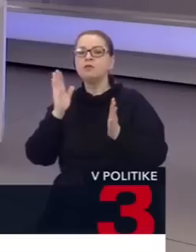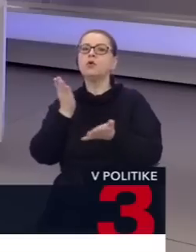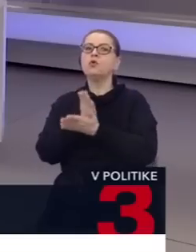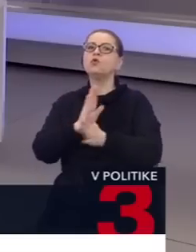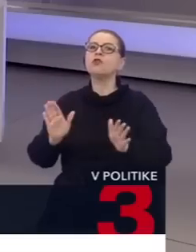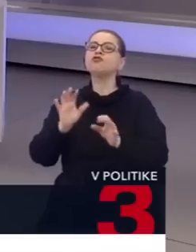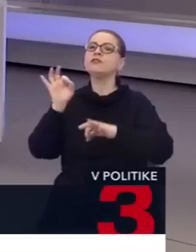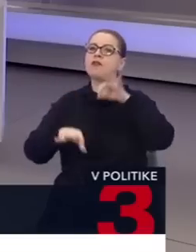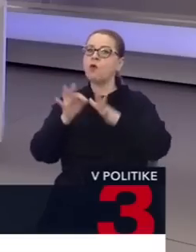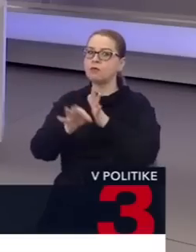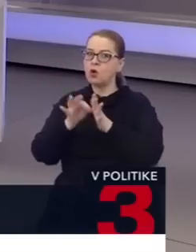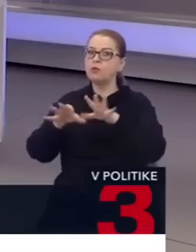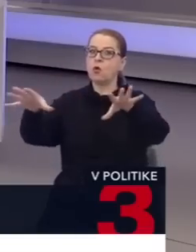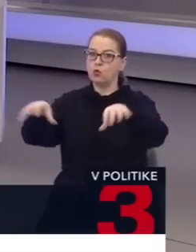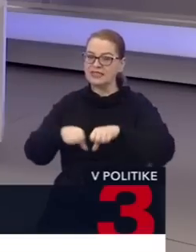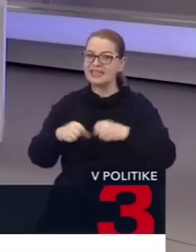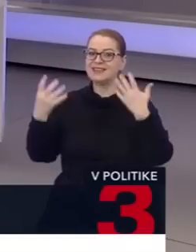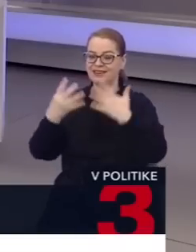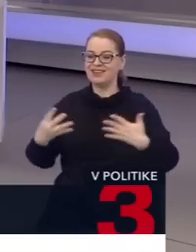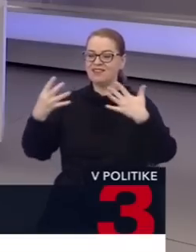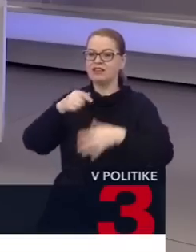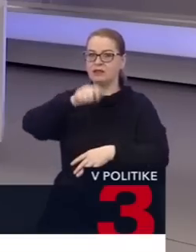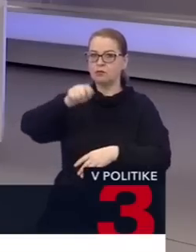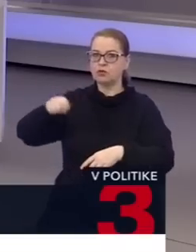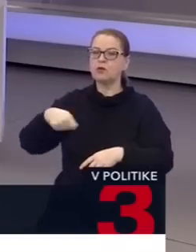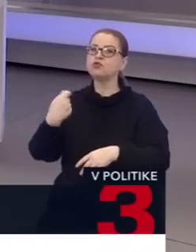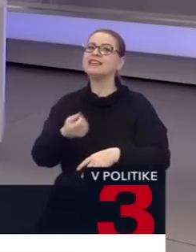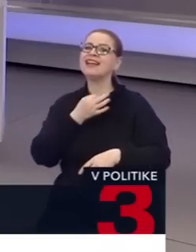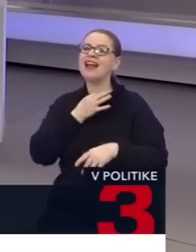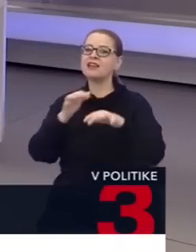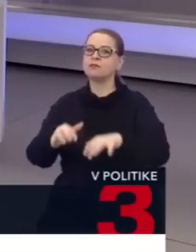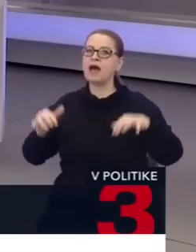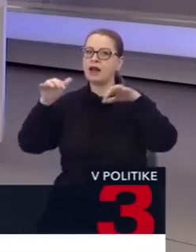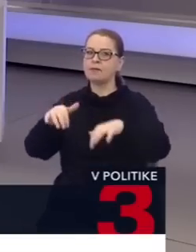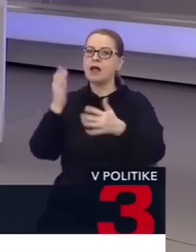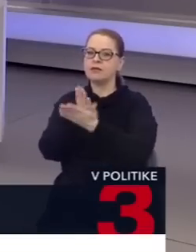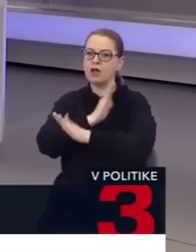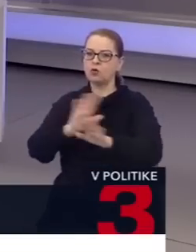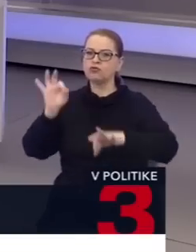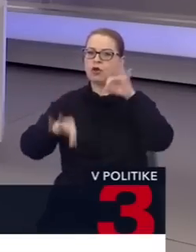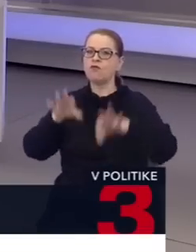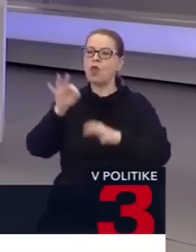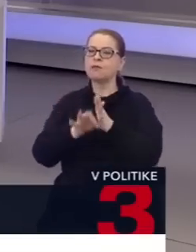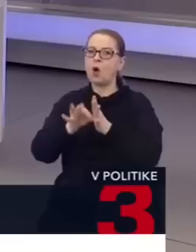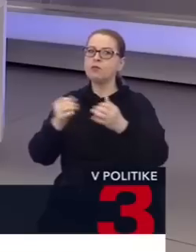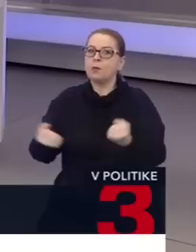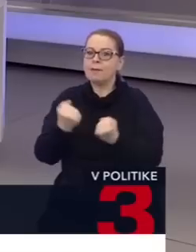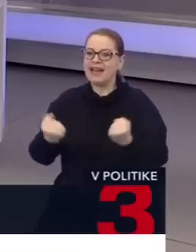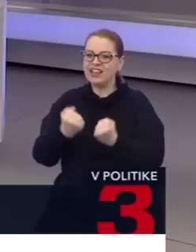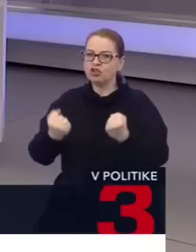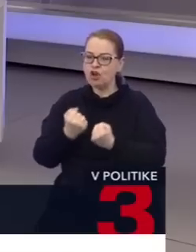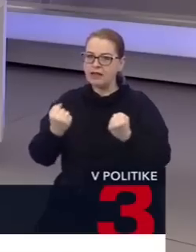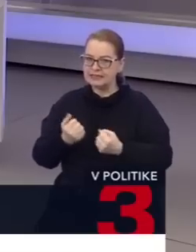uznesením. Čiže 90 poslancov v parlamente musí dať hlas na to, aby sa ukončilo volebné obdobie predčasne. Je to